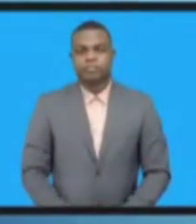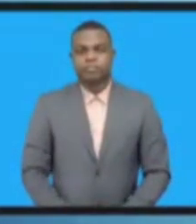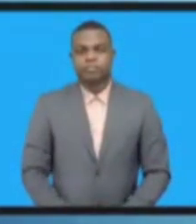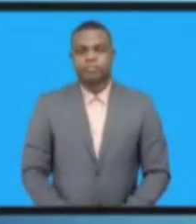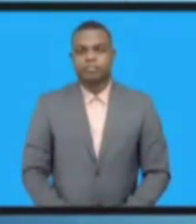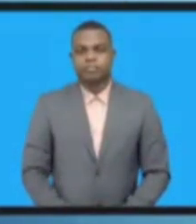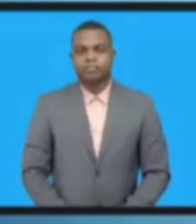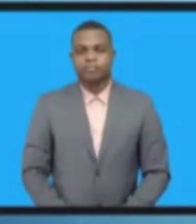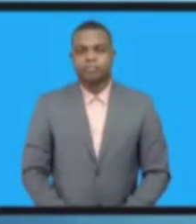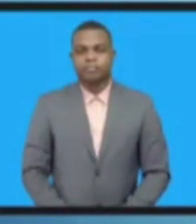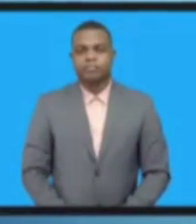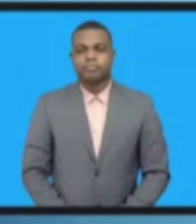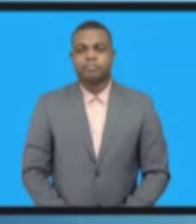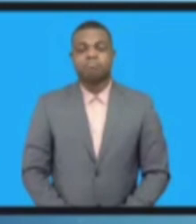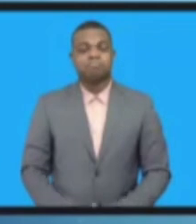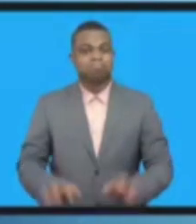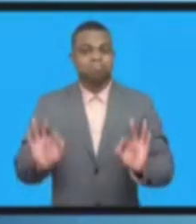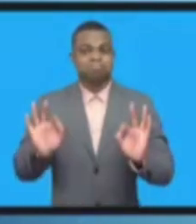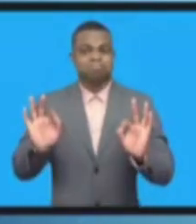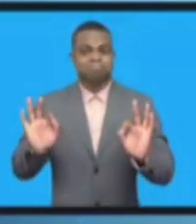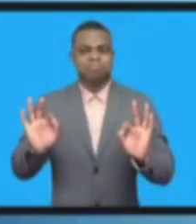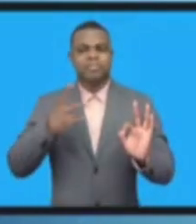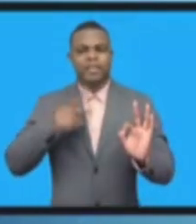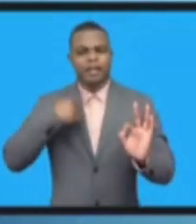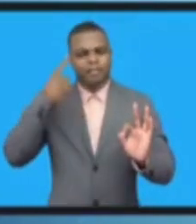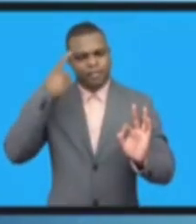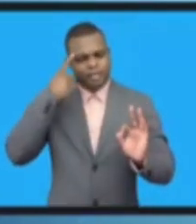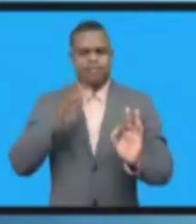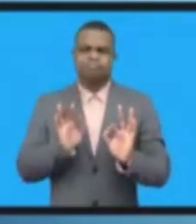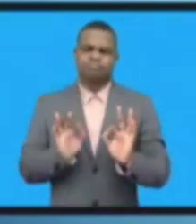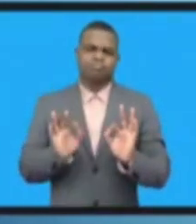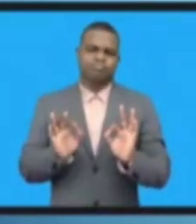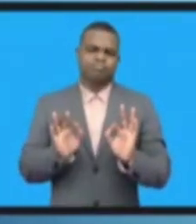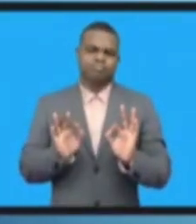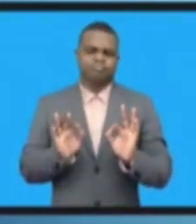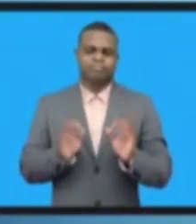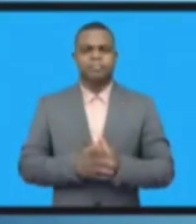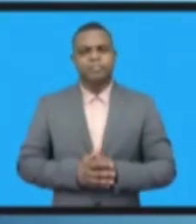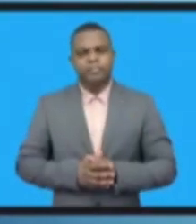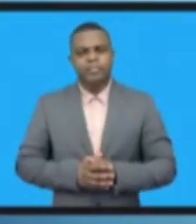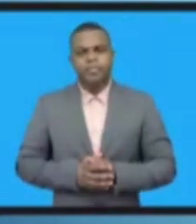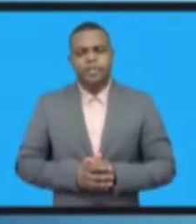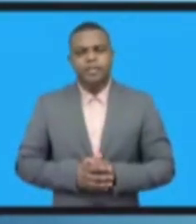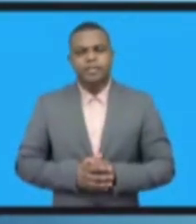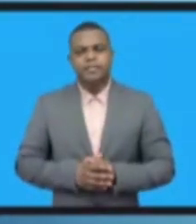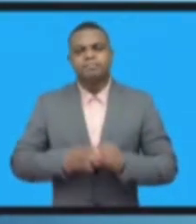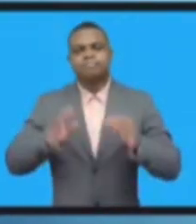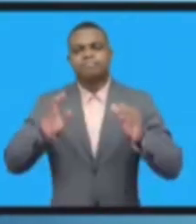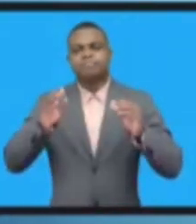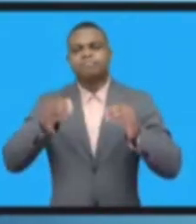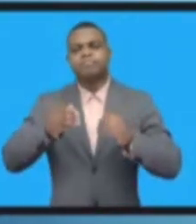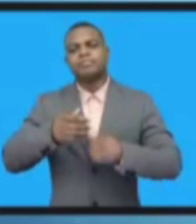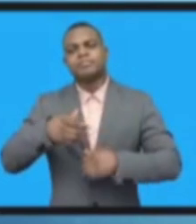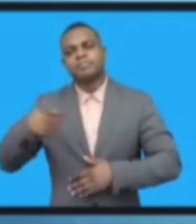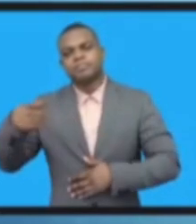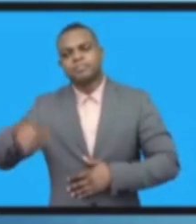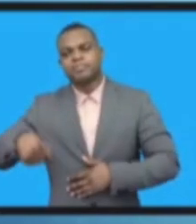Ну что ж, думаю, сейчас меня слышно. Надеюсь, по крайней мере, на это ваше превосходительство, дамы и господа.